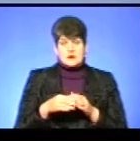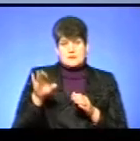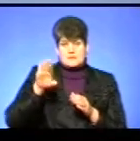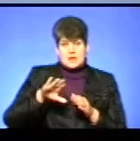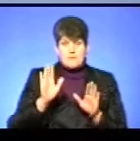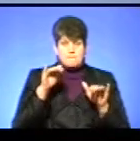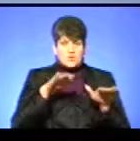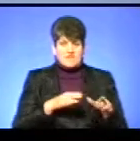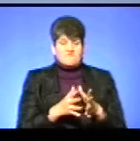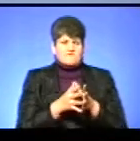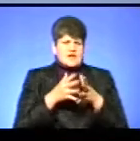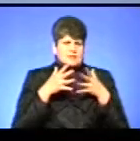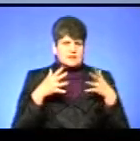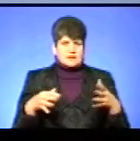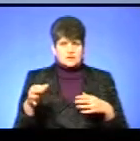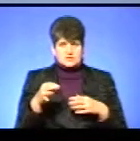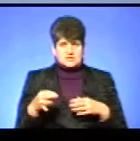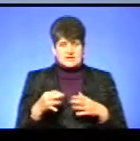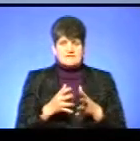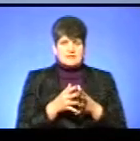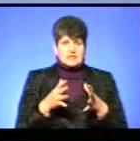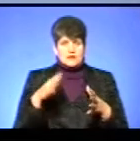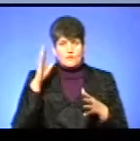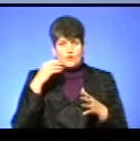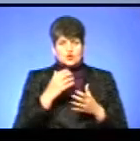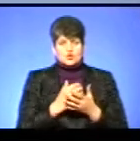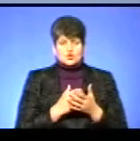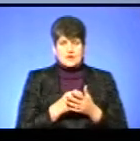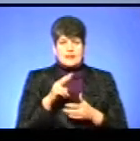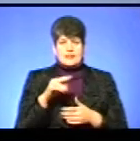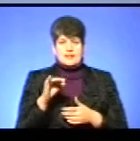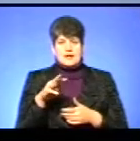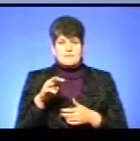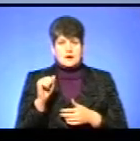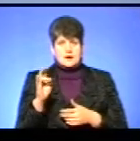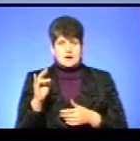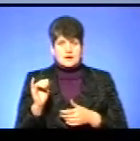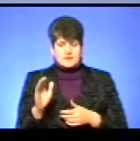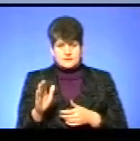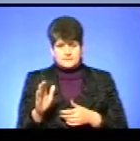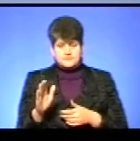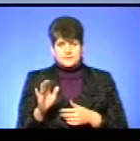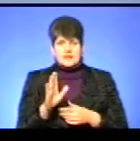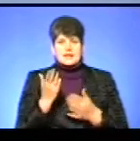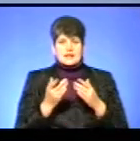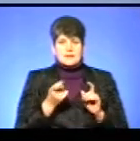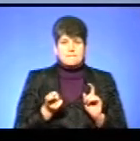озер, великих водосховищ, леманів, які примикають до